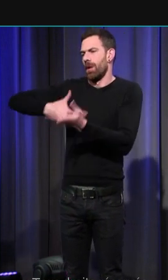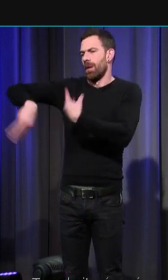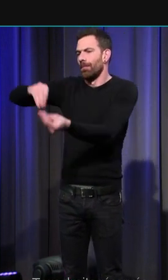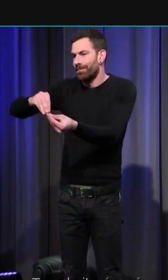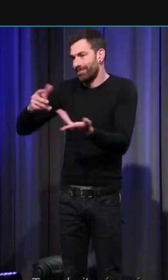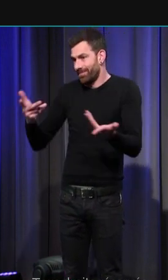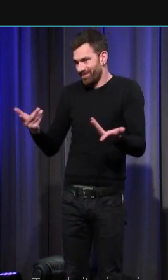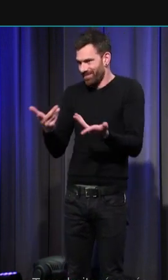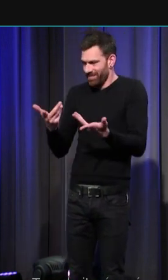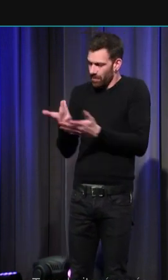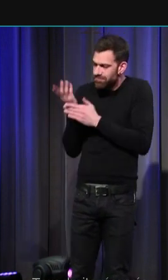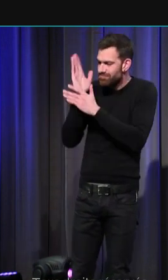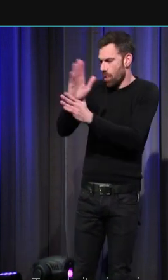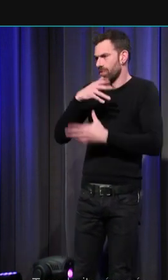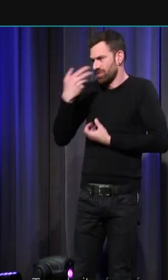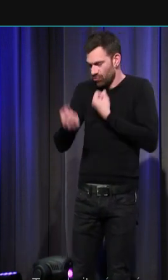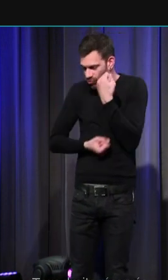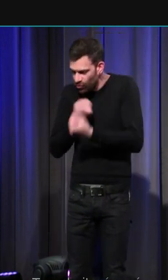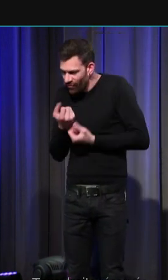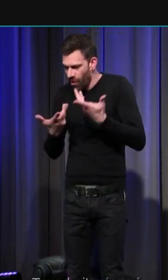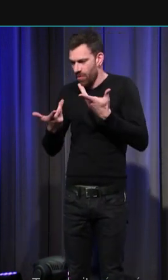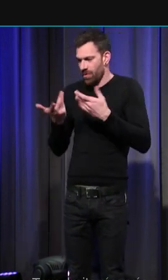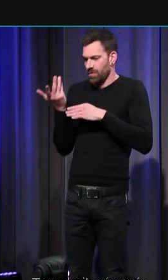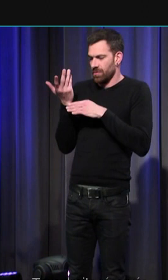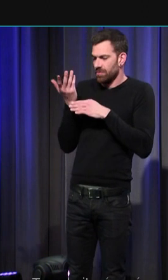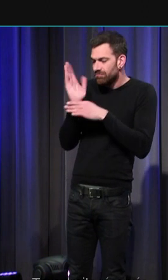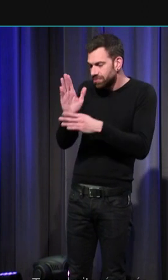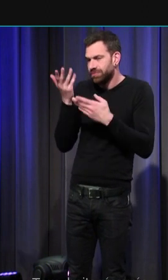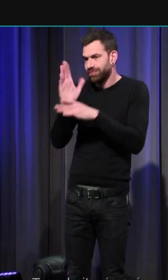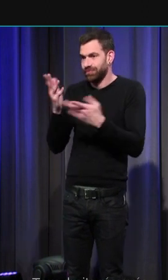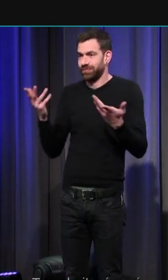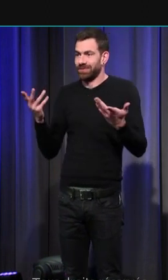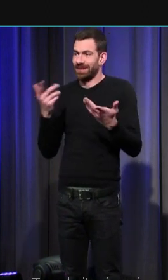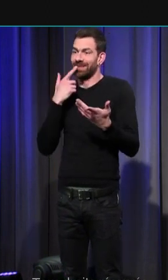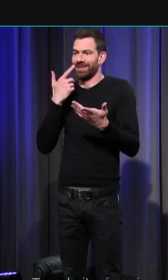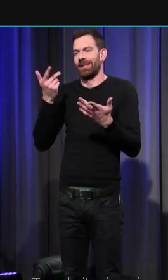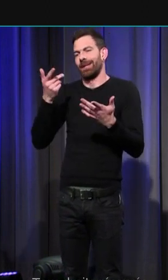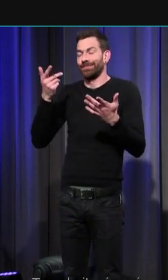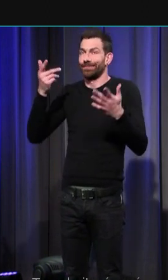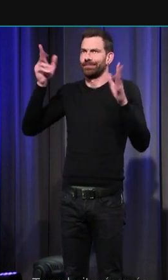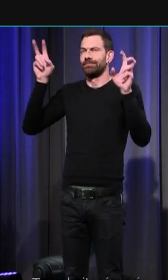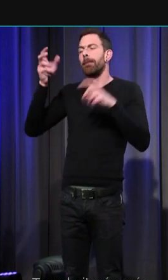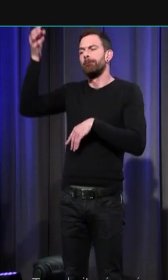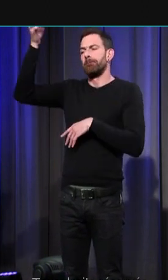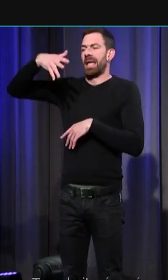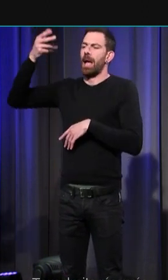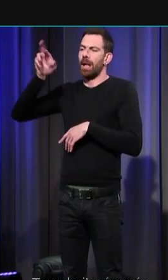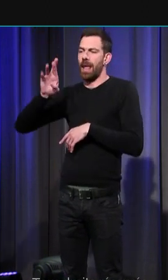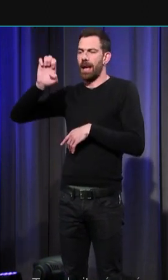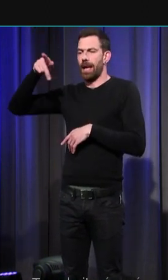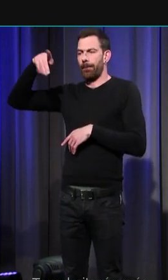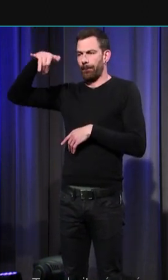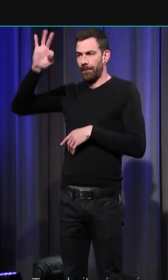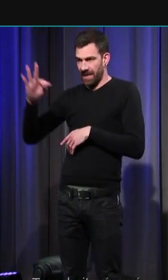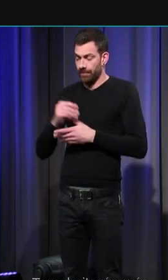traduire cette émotion et cette souffrance qu'est la mort prématurée d'un enfant c'est le miracle du répit au Moyen-Âge on va